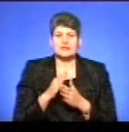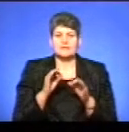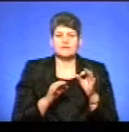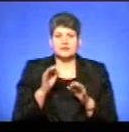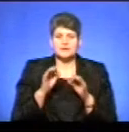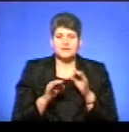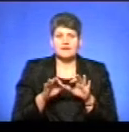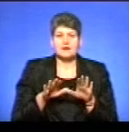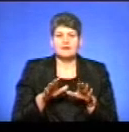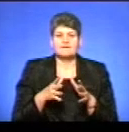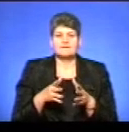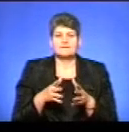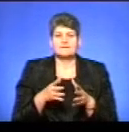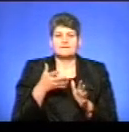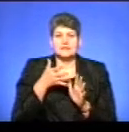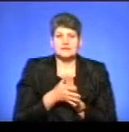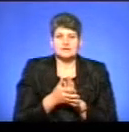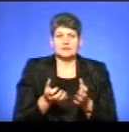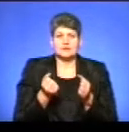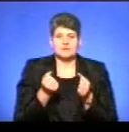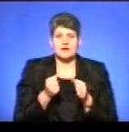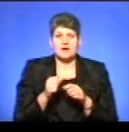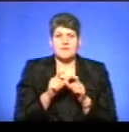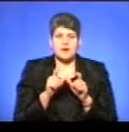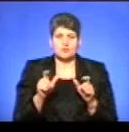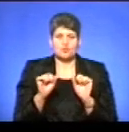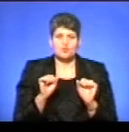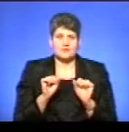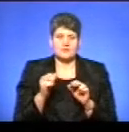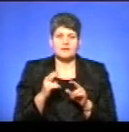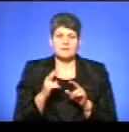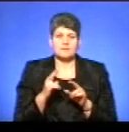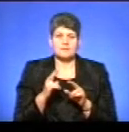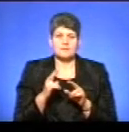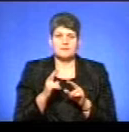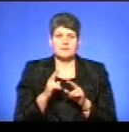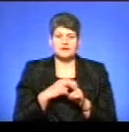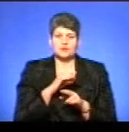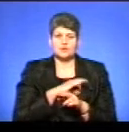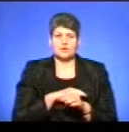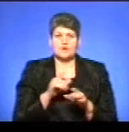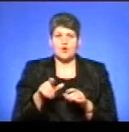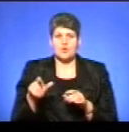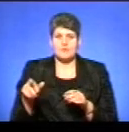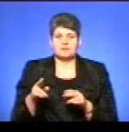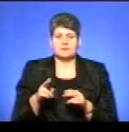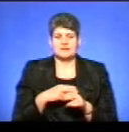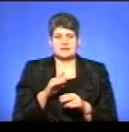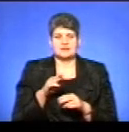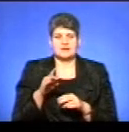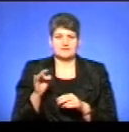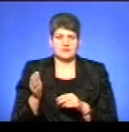видатків на утримання апарату управління у доходах громад без транспортів.